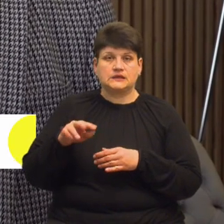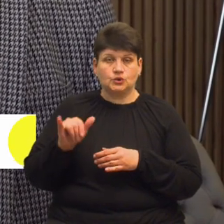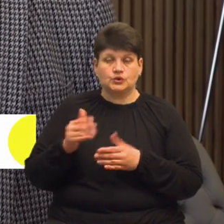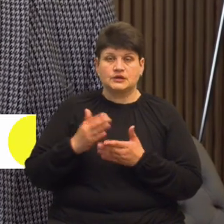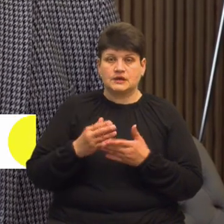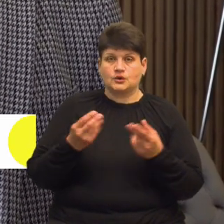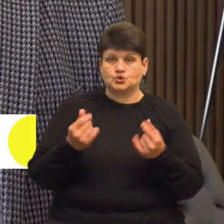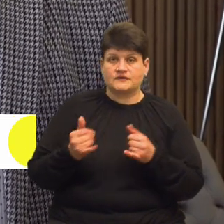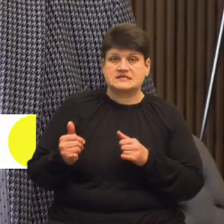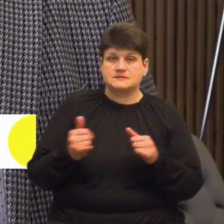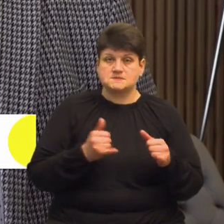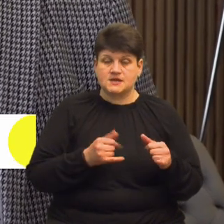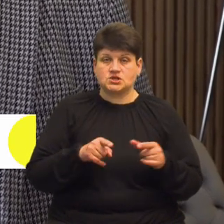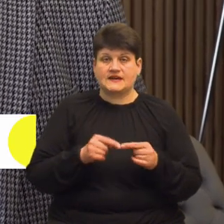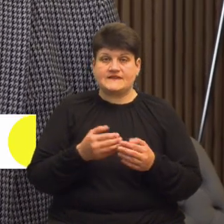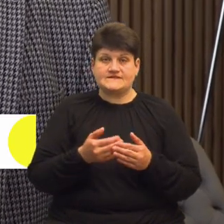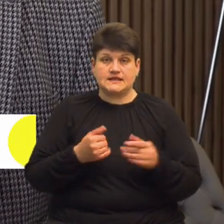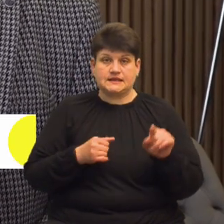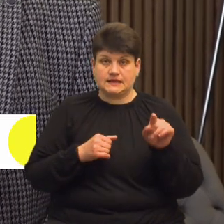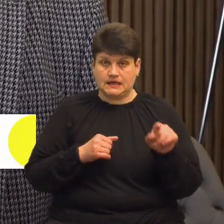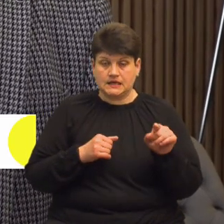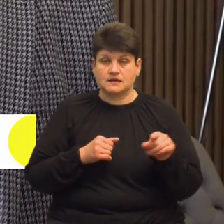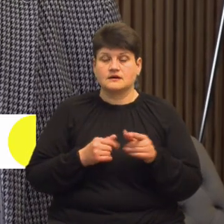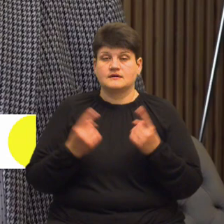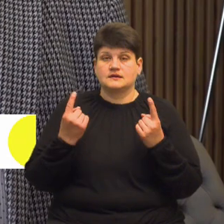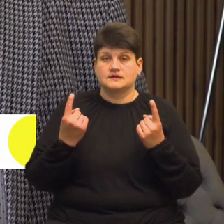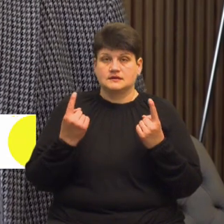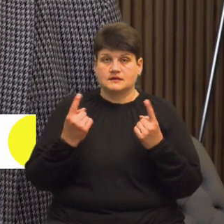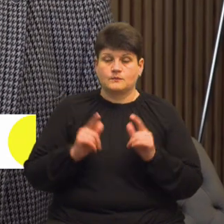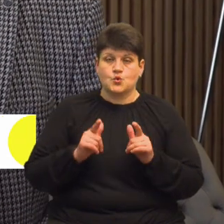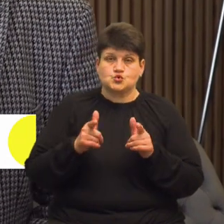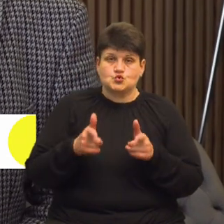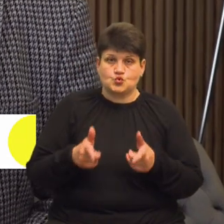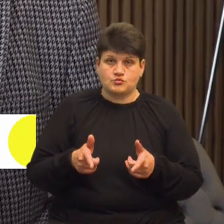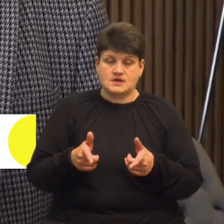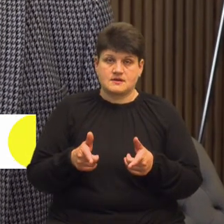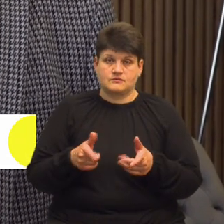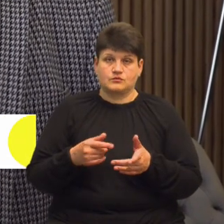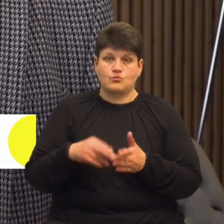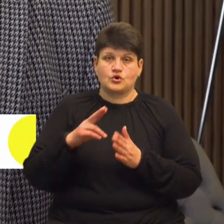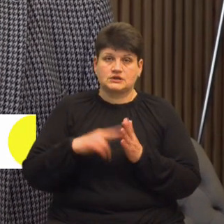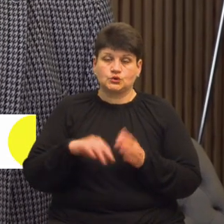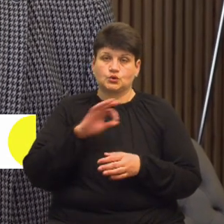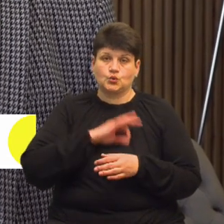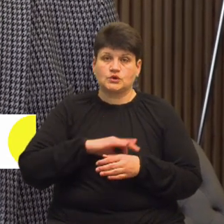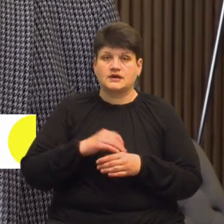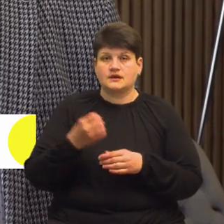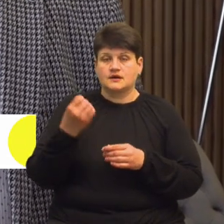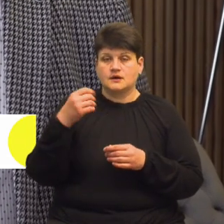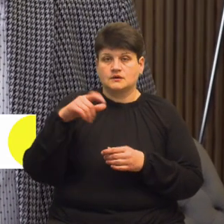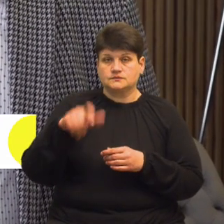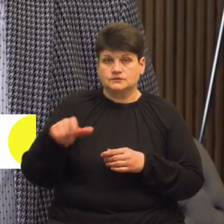забезпечення, відповідно від них значні поступлення податкової доходи фізичних осіб, яких не було